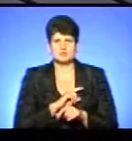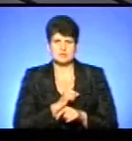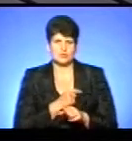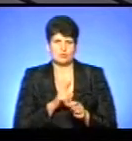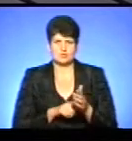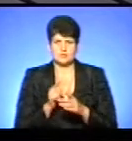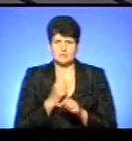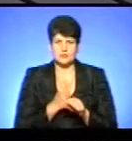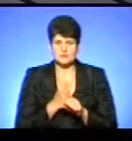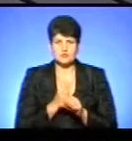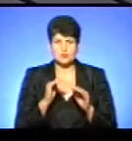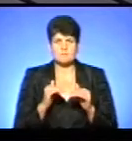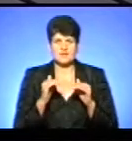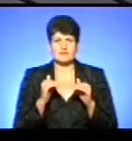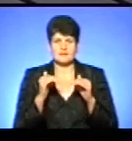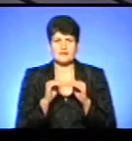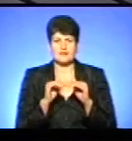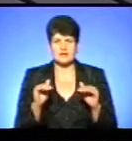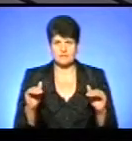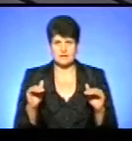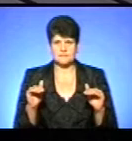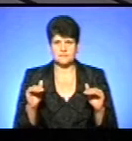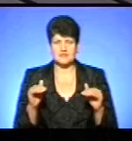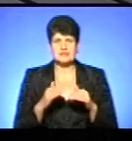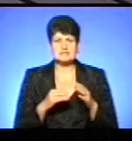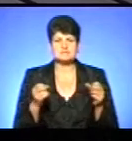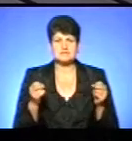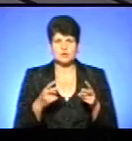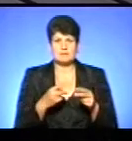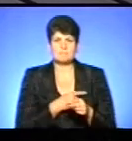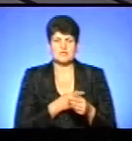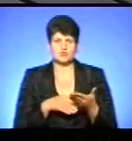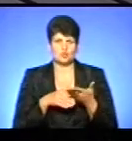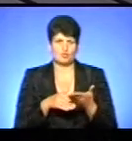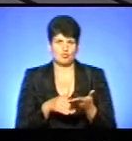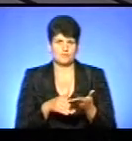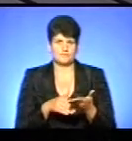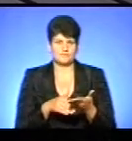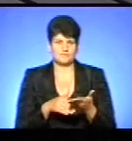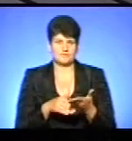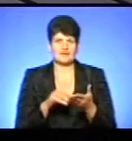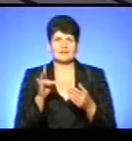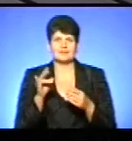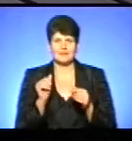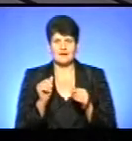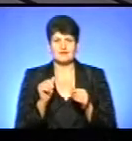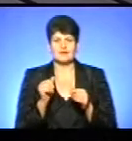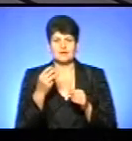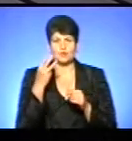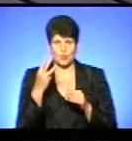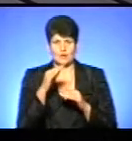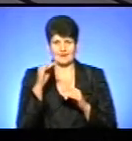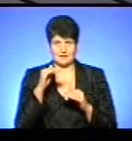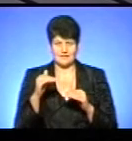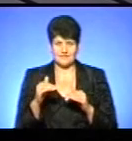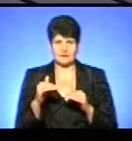щодо підняття рівня саме якраз спеціалізованої медичної допомоги. На трьох рівнях